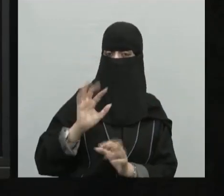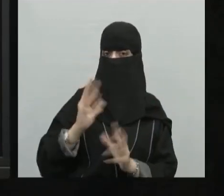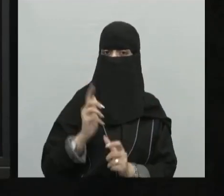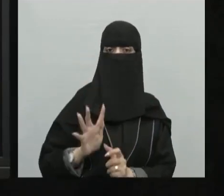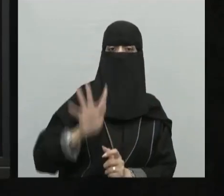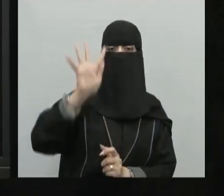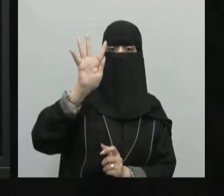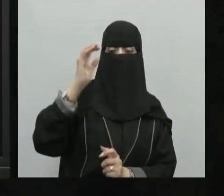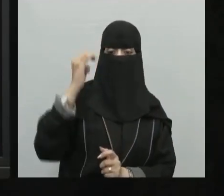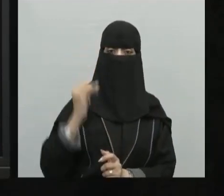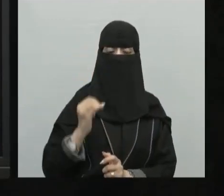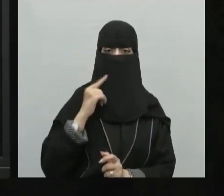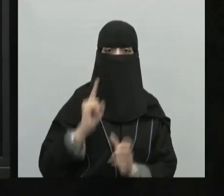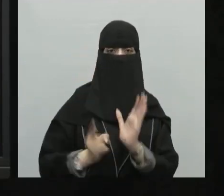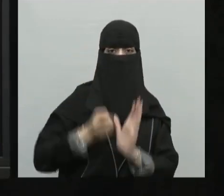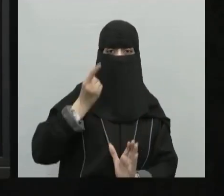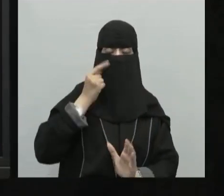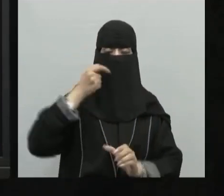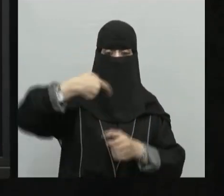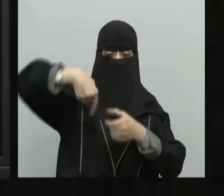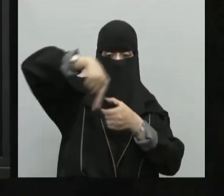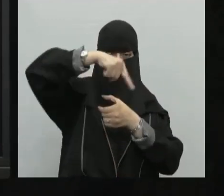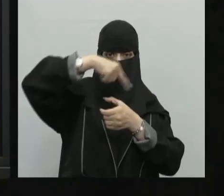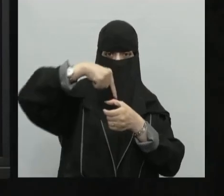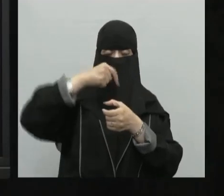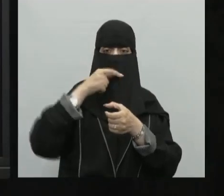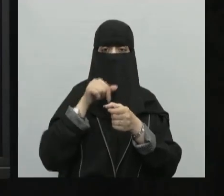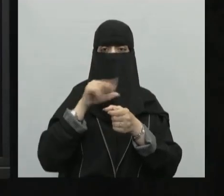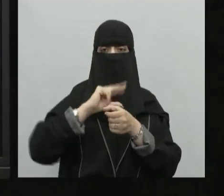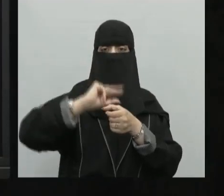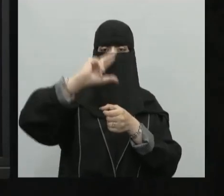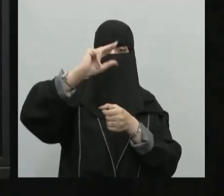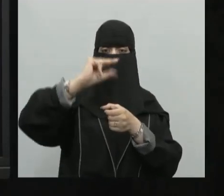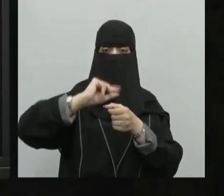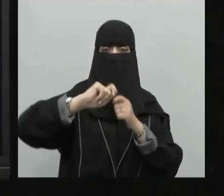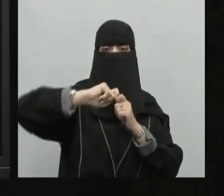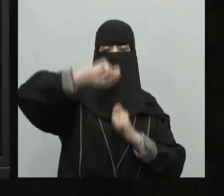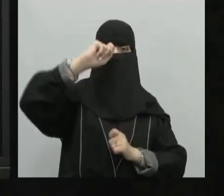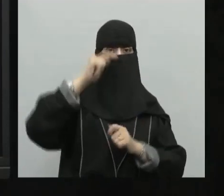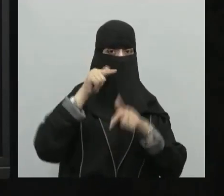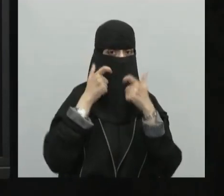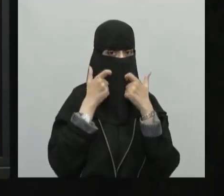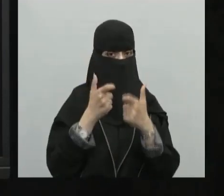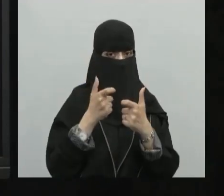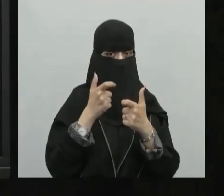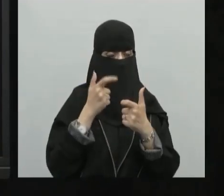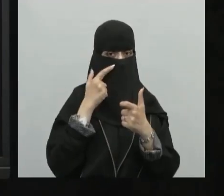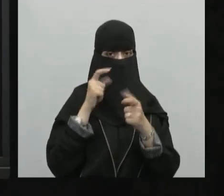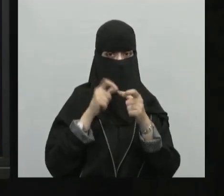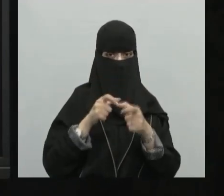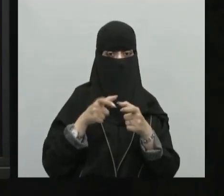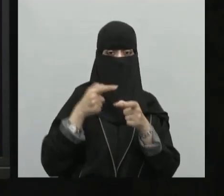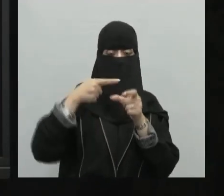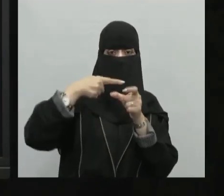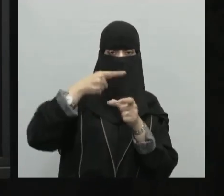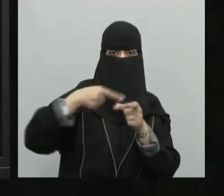الخصائص هي عبارة عن أنصاف دوائر متساوية في الطول تركزوا أبناء وبناء الطلاب هي